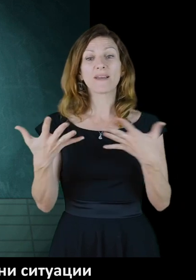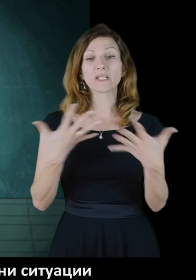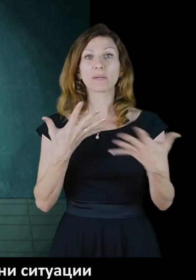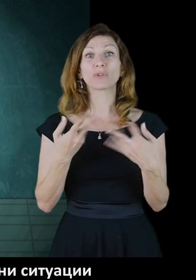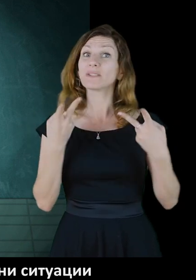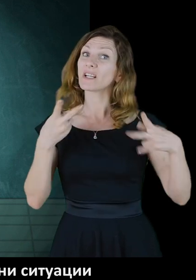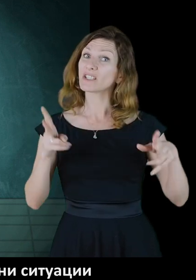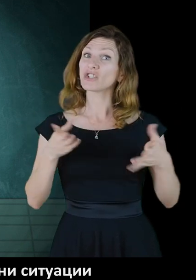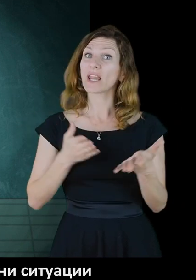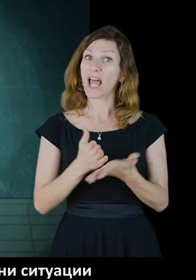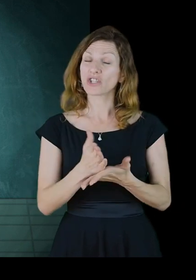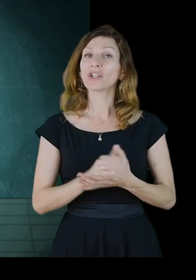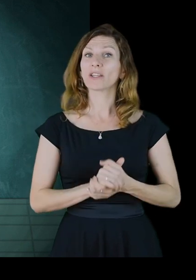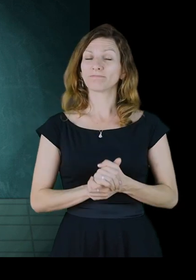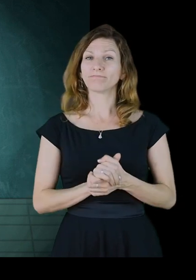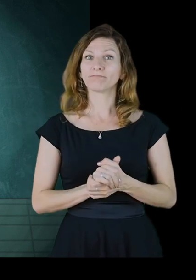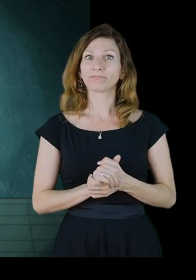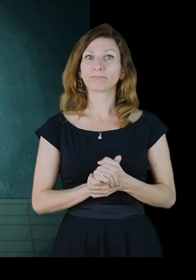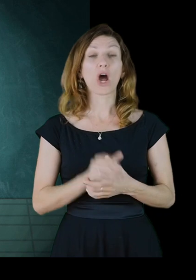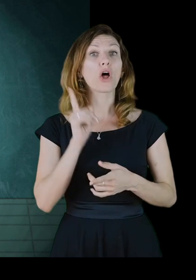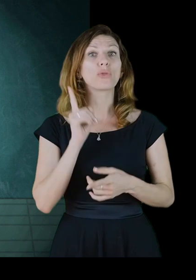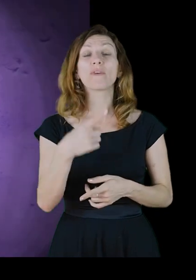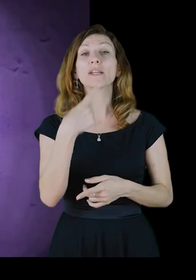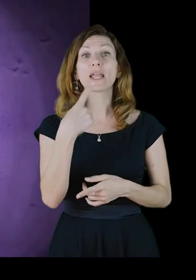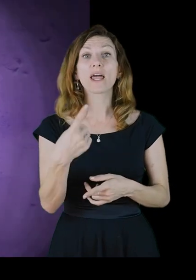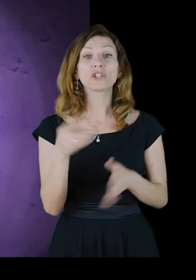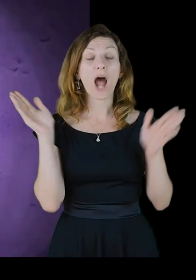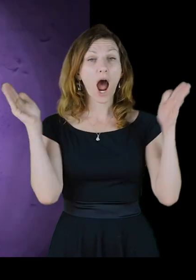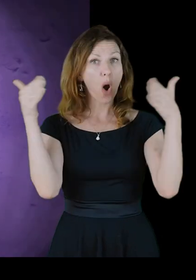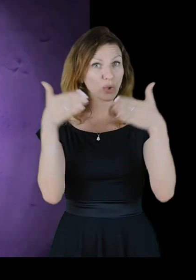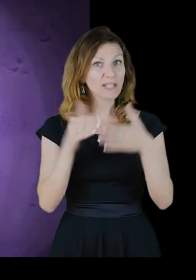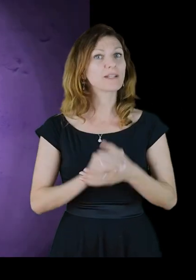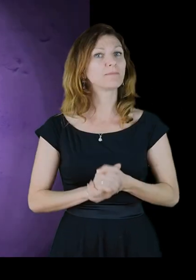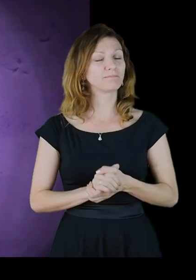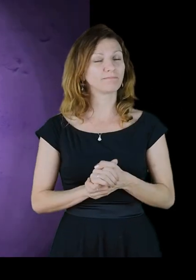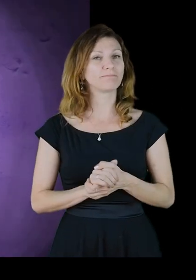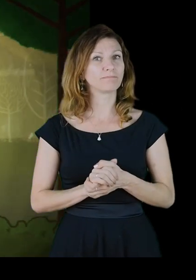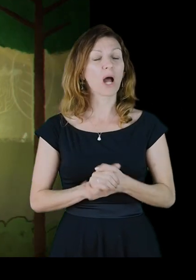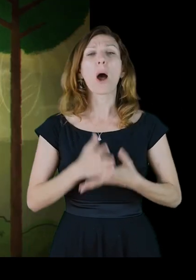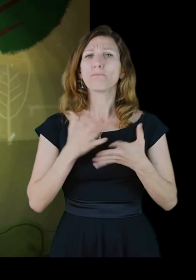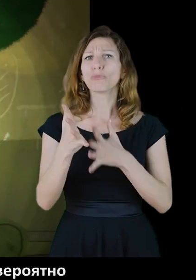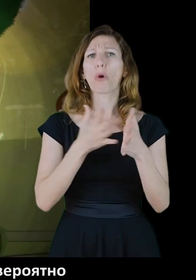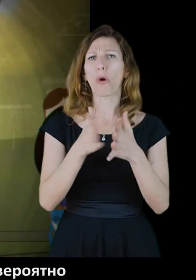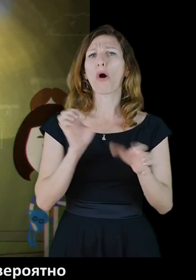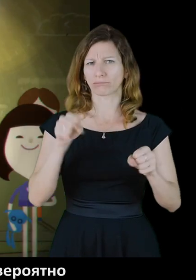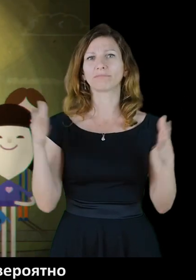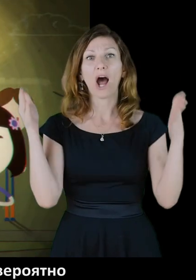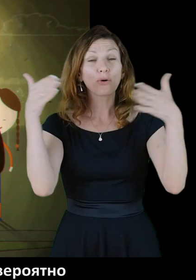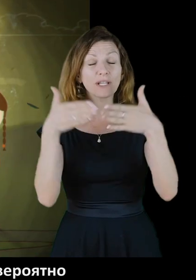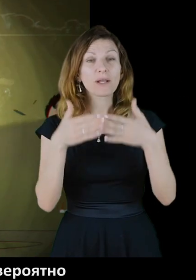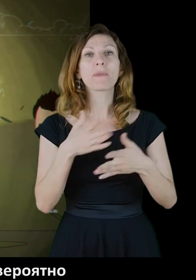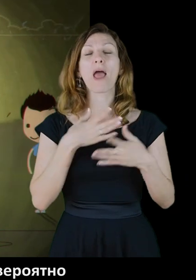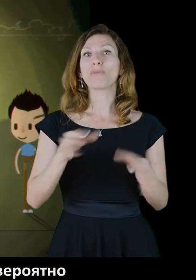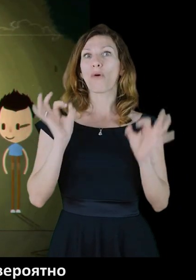визамодейстия по различен начин. Това се нарича аутизъм. Много хора са